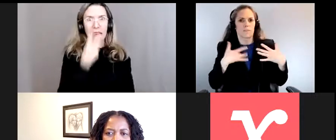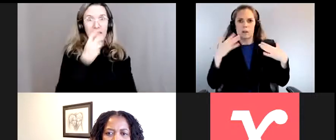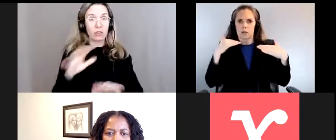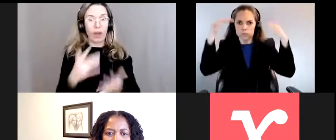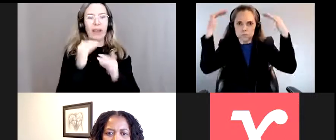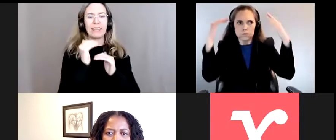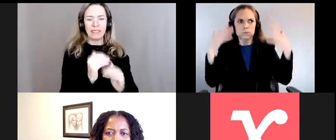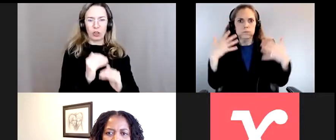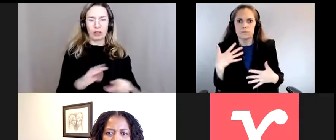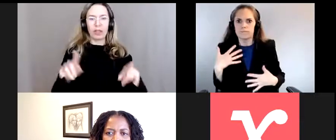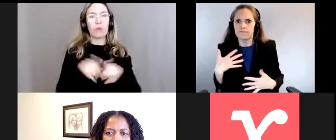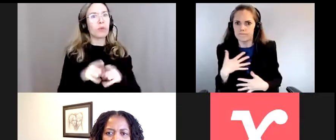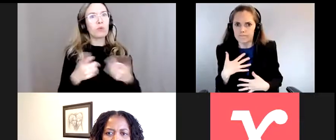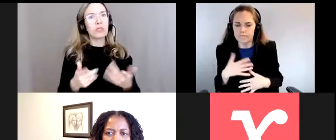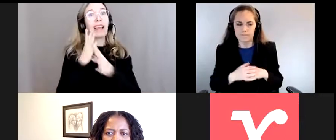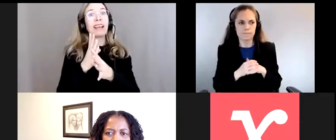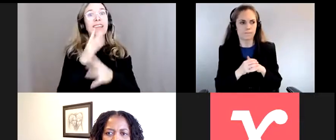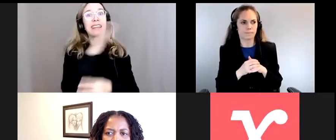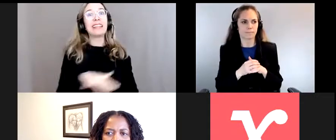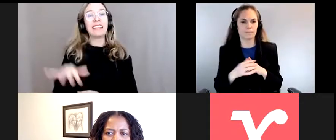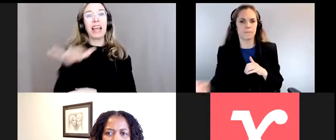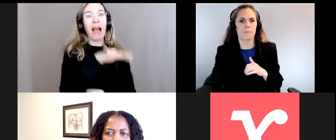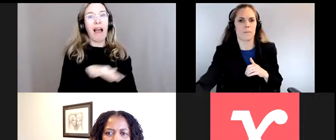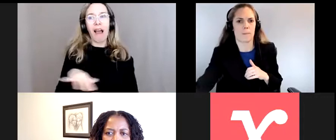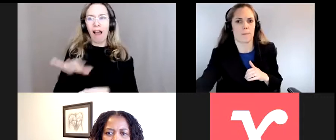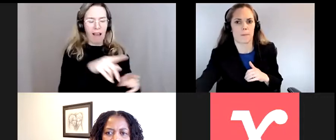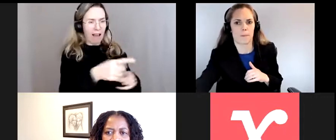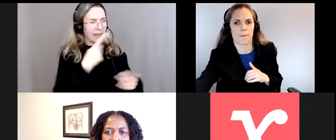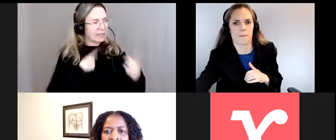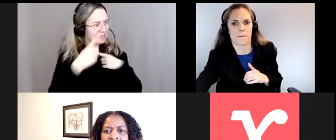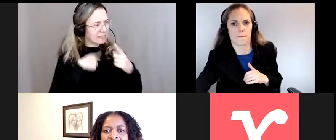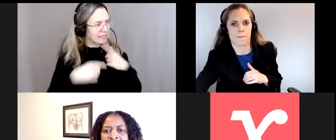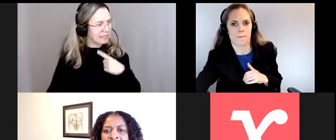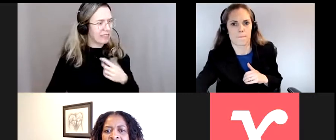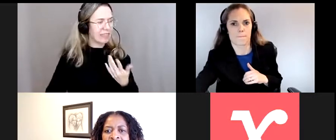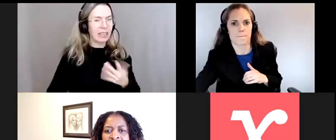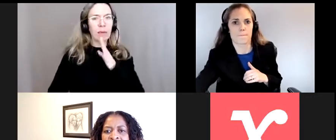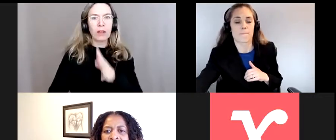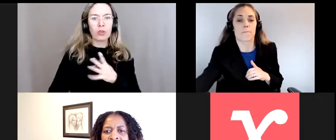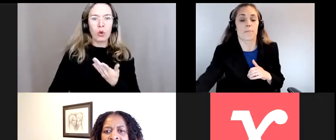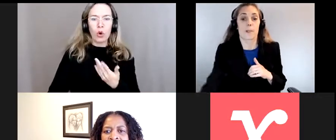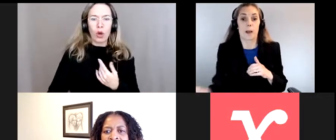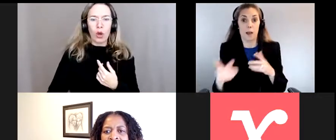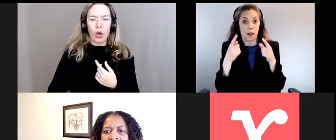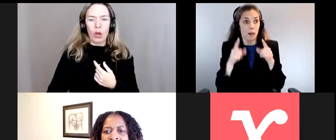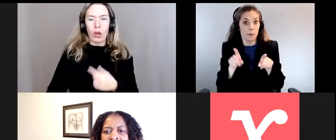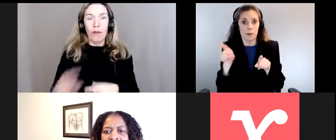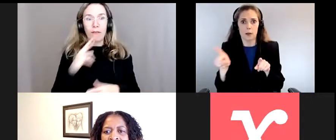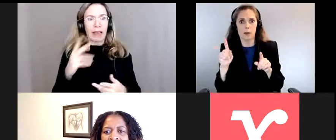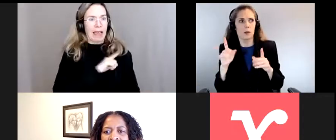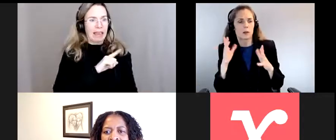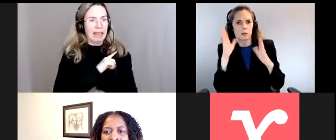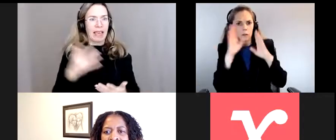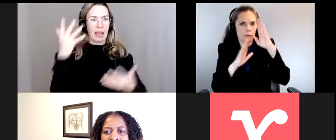sécurité et il n a plus que nos clients ont exprimé qu'ils étaient très inquiets et qu'ils avaient peur.